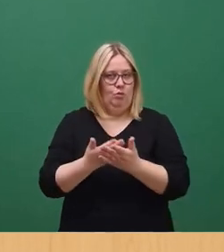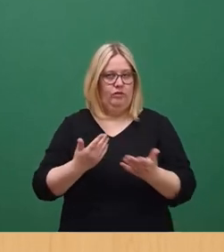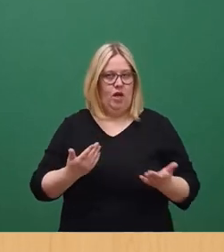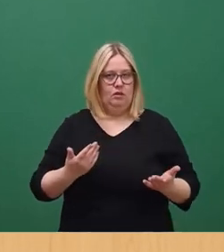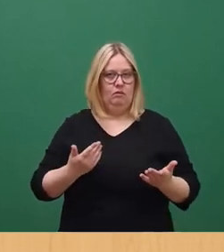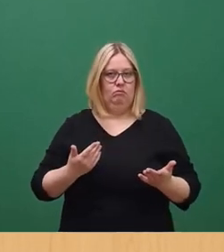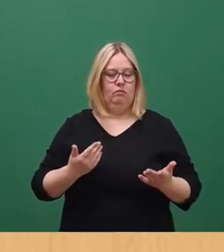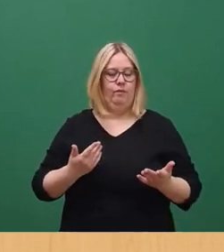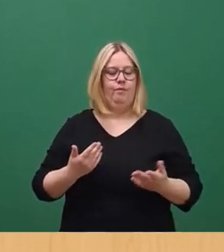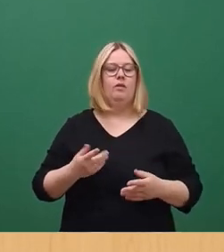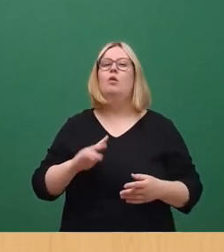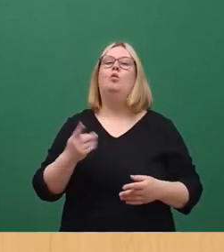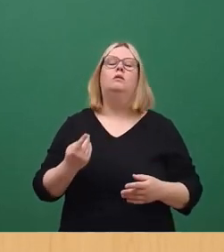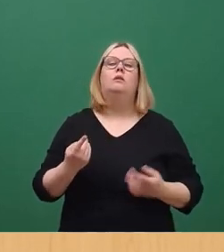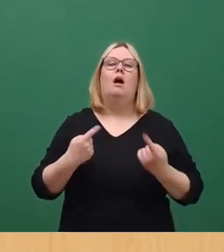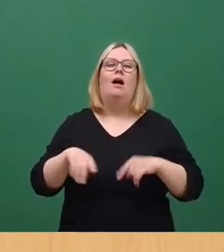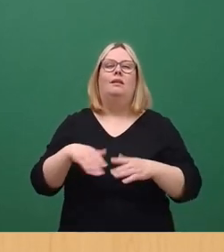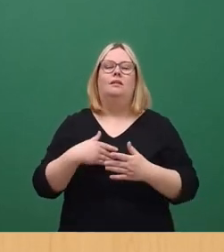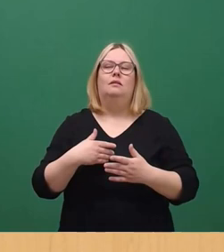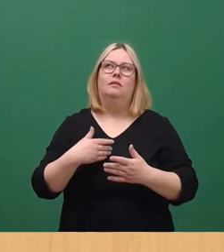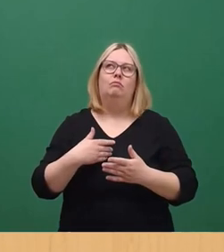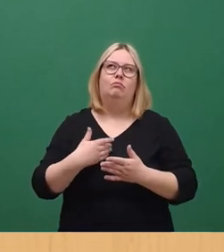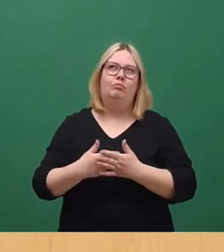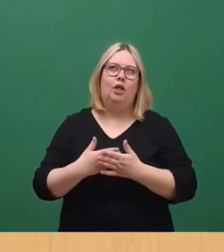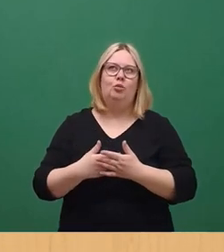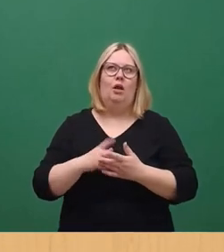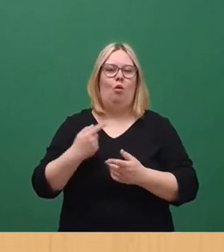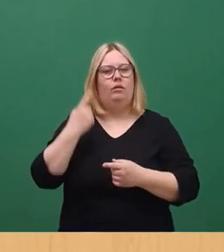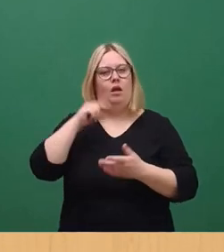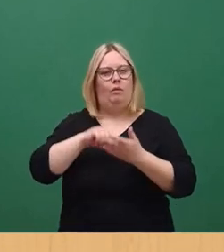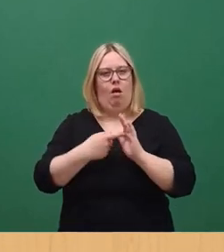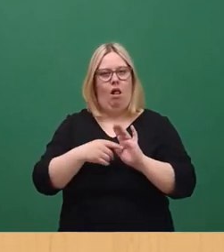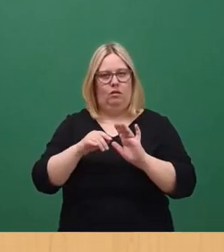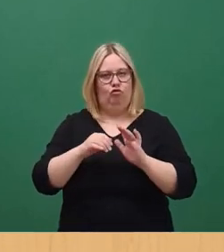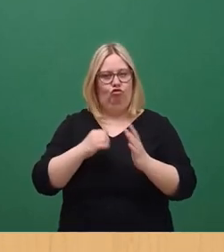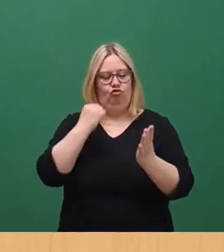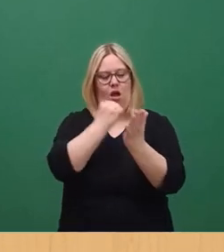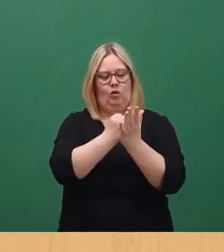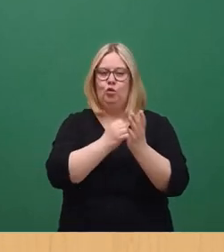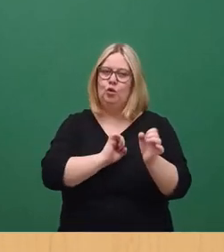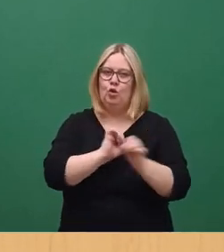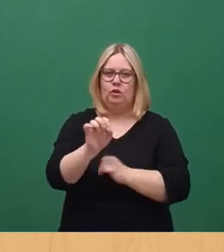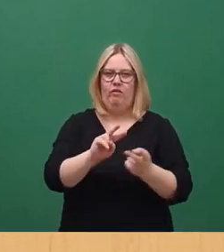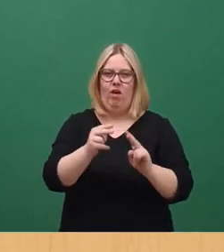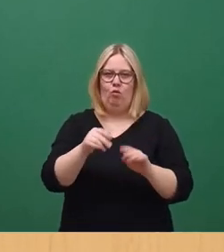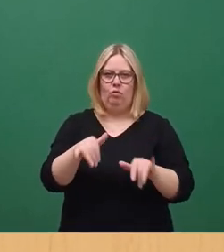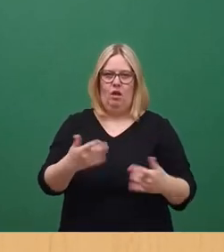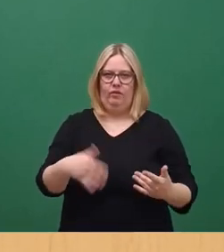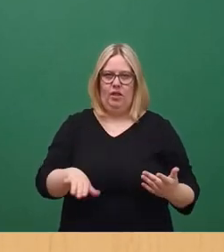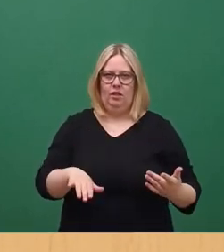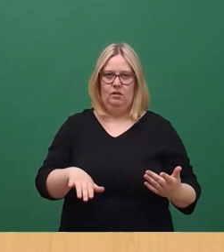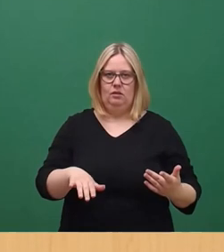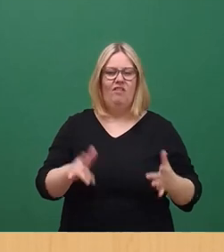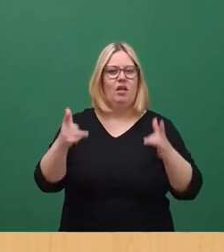mich noch ein anderes Beispiel nennen, wo auch mit einem Denkmalstatus wesentliche Veränderungen stattfinden. Das ist das